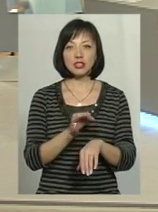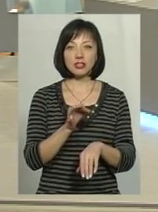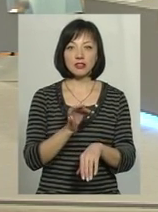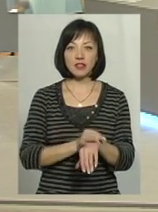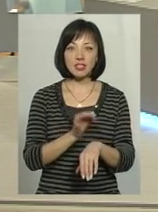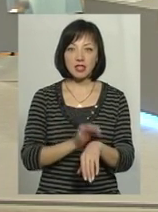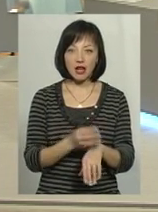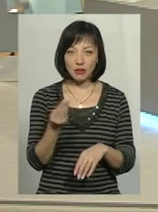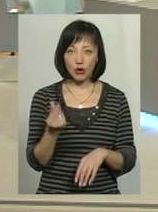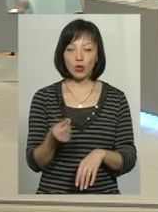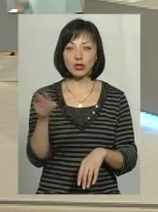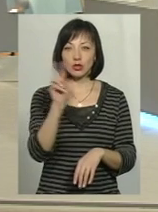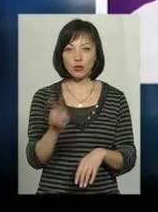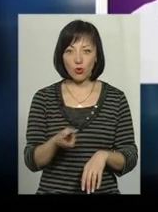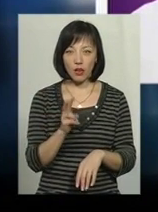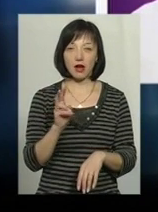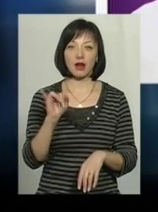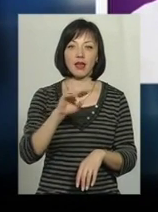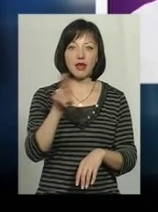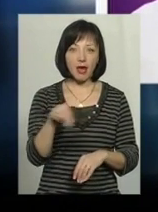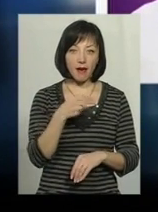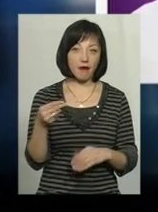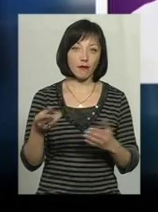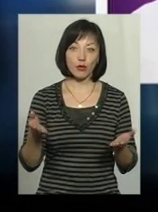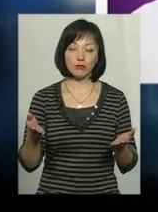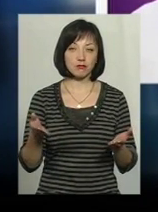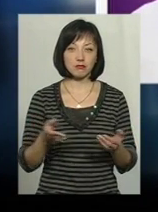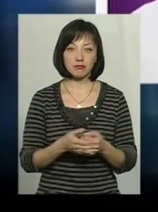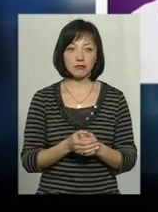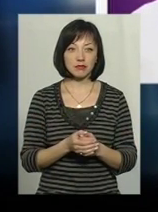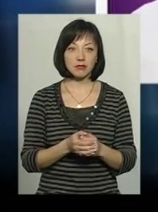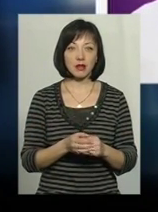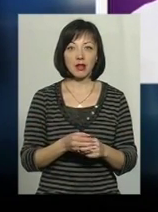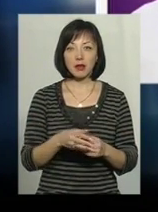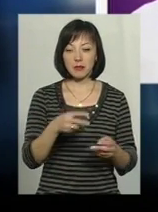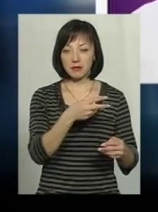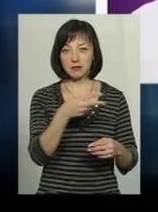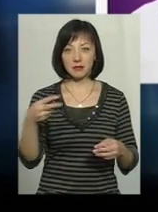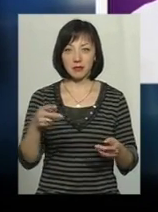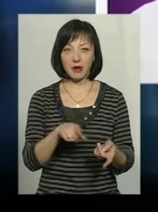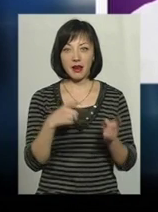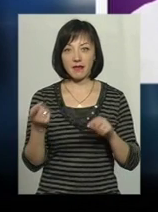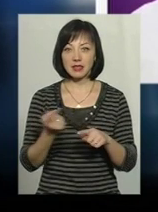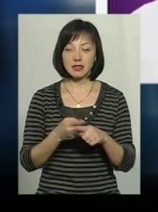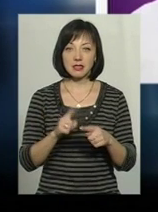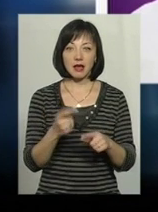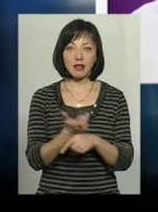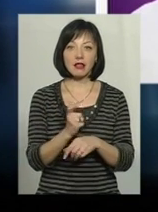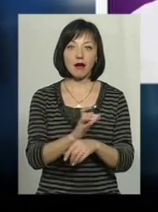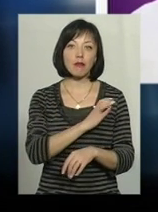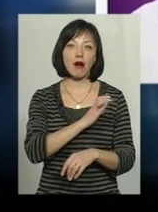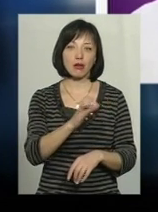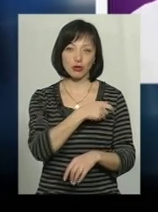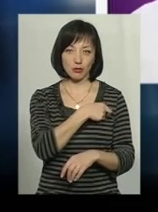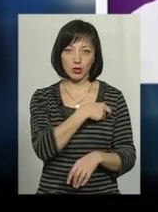і долари, і євро. Тому, в принципі, в еквіваленті там переверти, там, це найбагатший депутат,